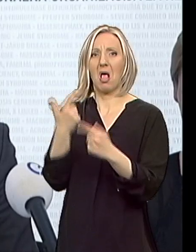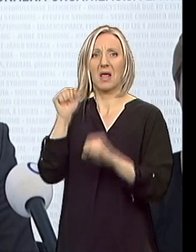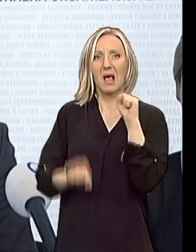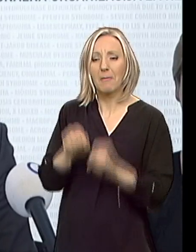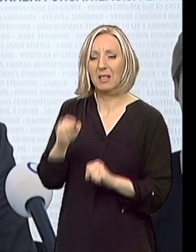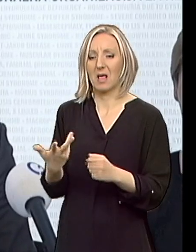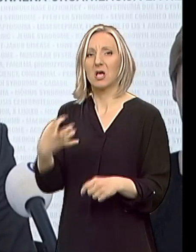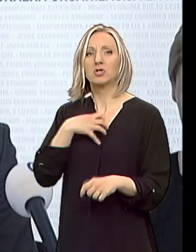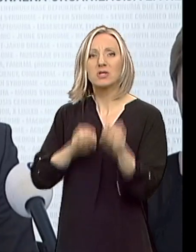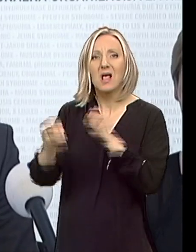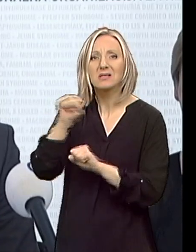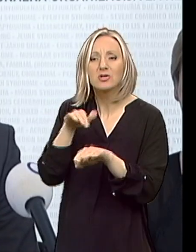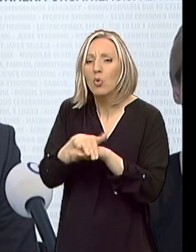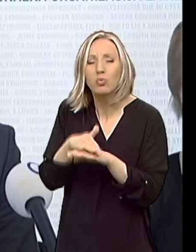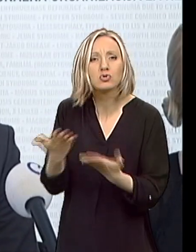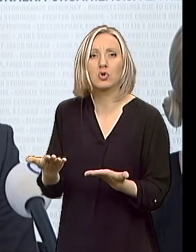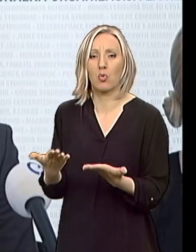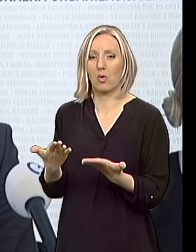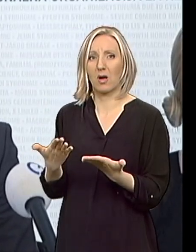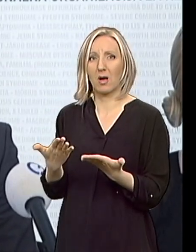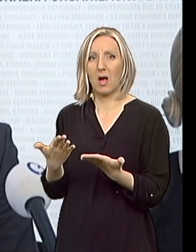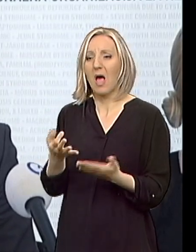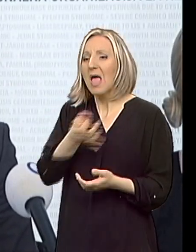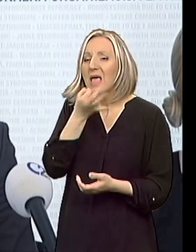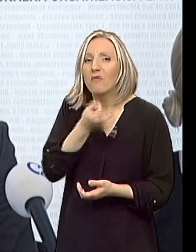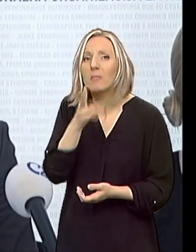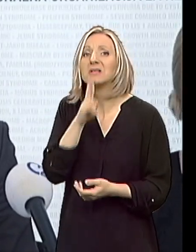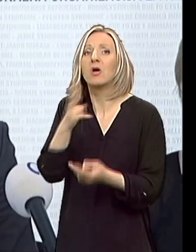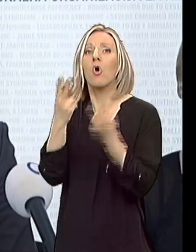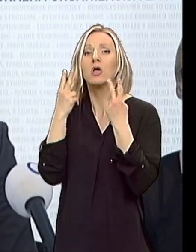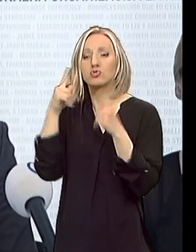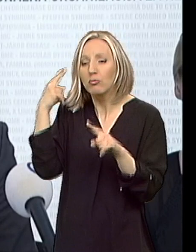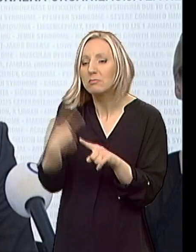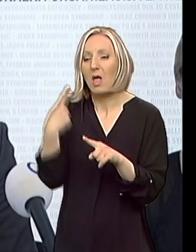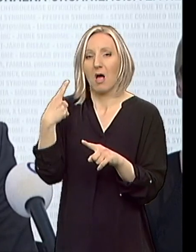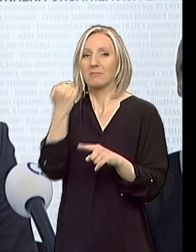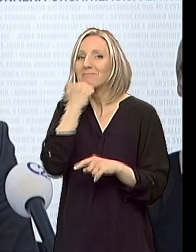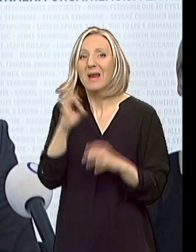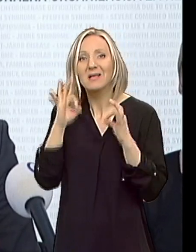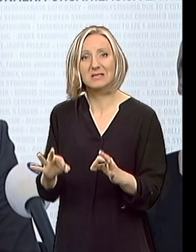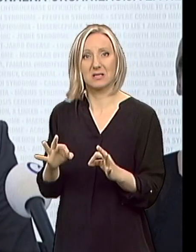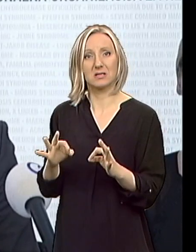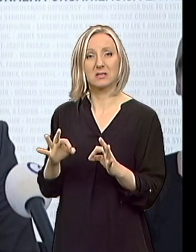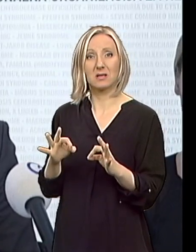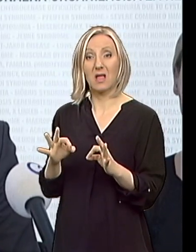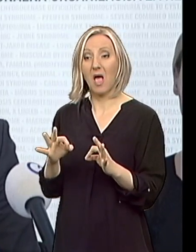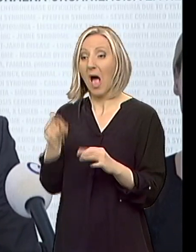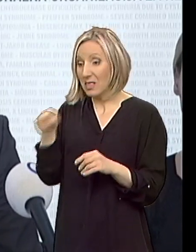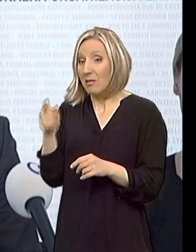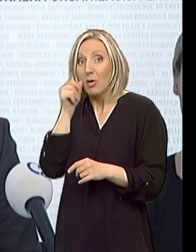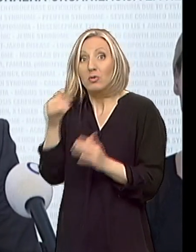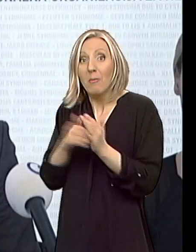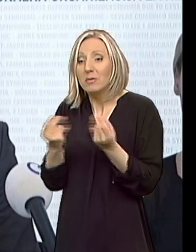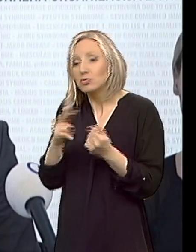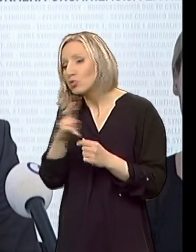usluge socijalne zaštite ili prosto informacije koje su validne i precizne. Ali tim ljudima je potrebno